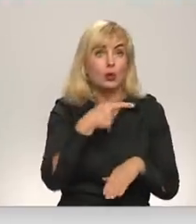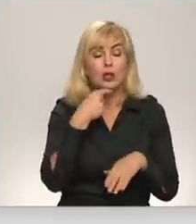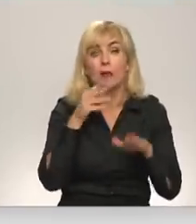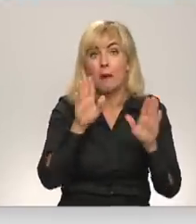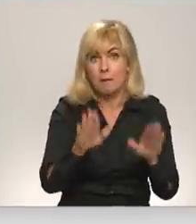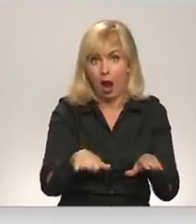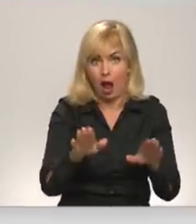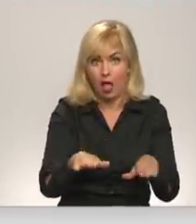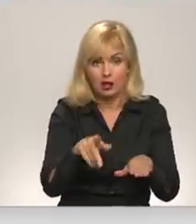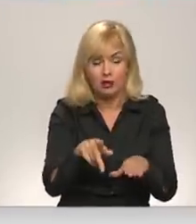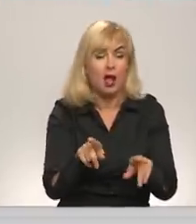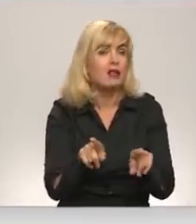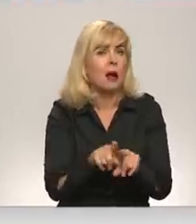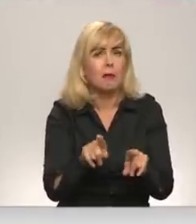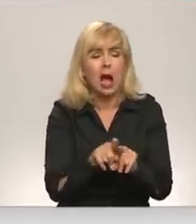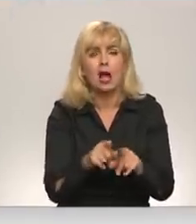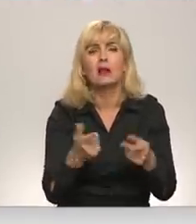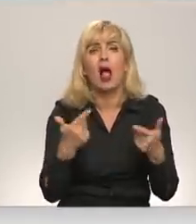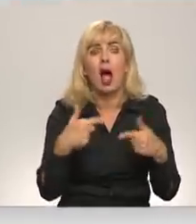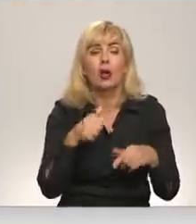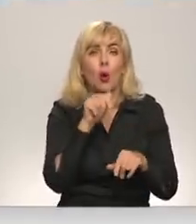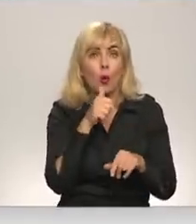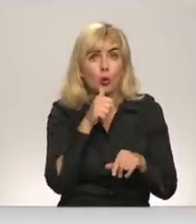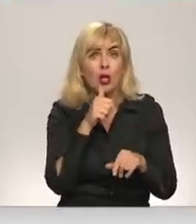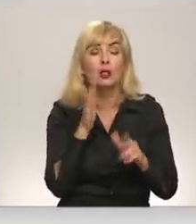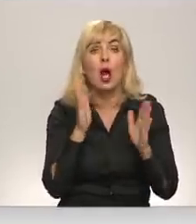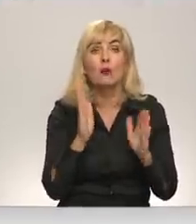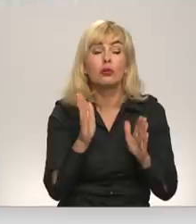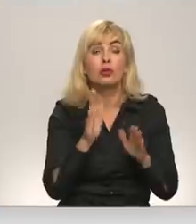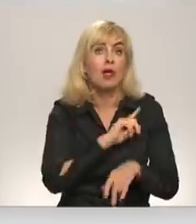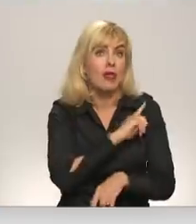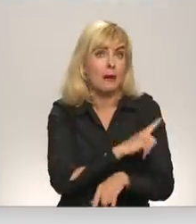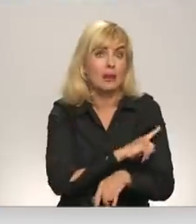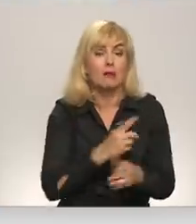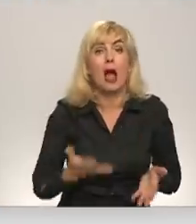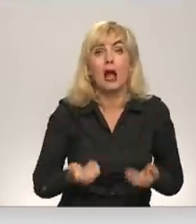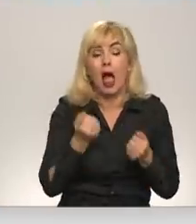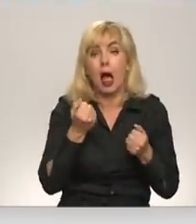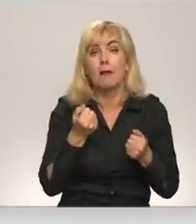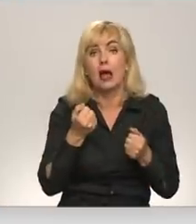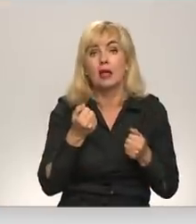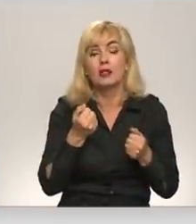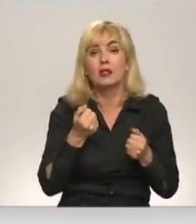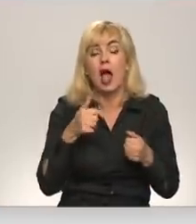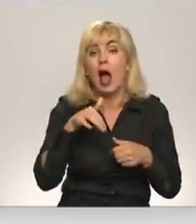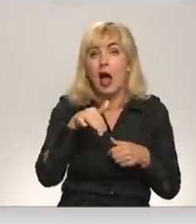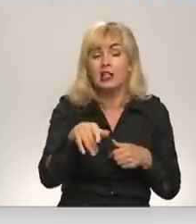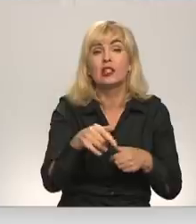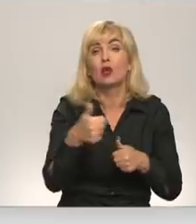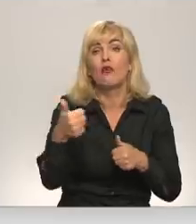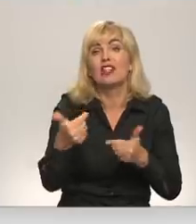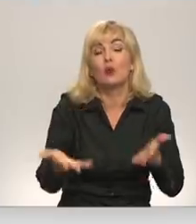viņā, tad tas jebkurā laikā tas ūdens būs tā, ka vairs nepaspēs tas glābējais atnākt līdz viņai un izglābt.